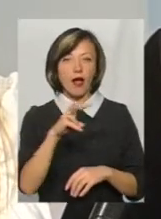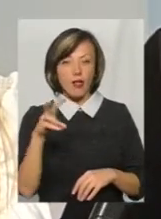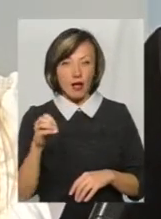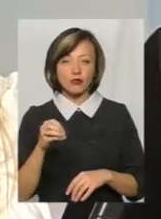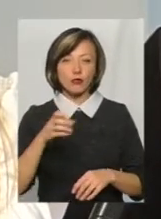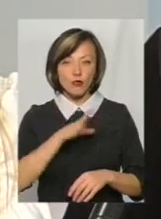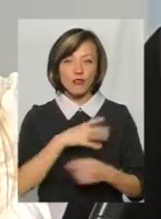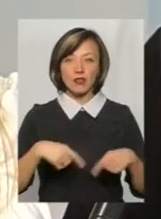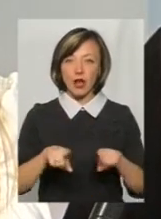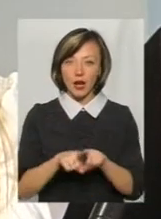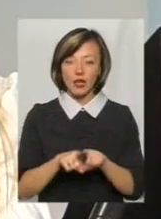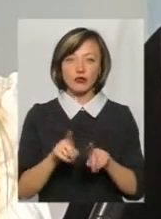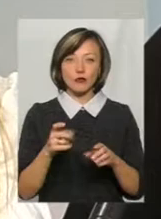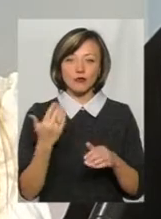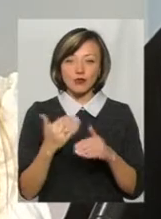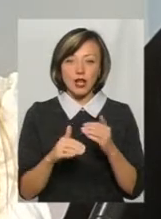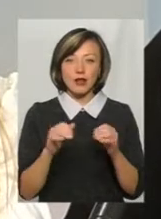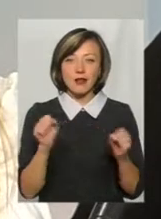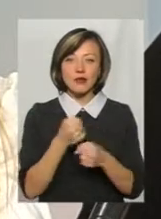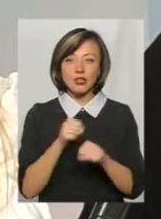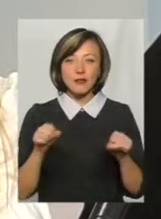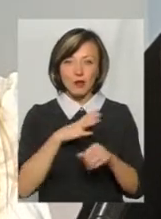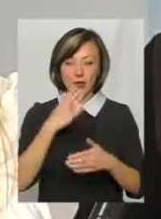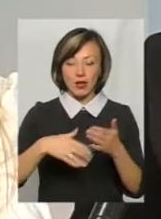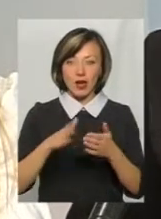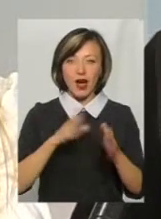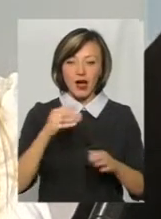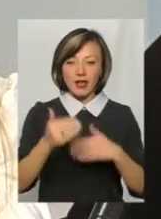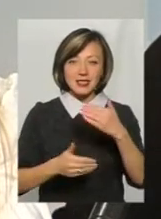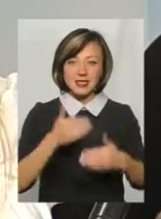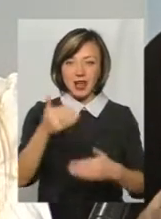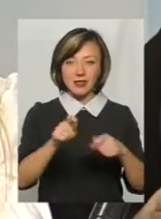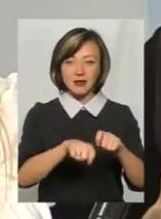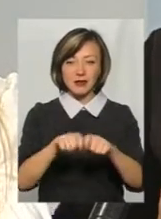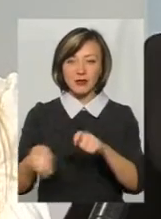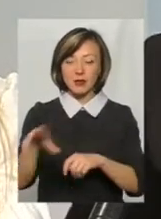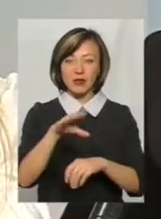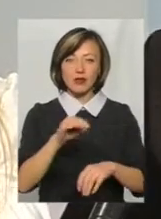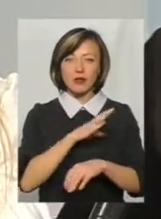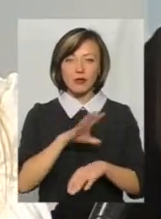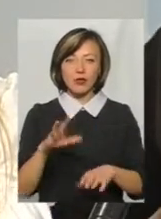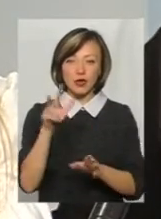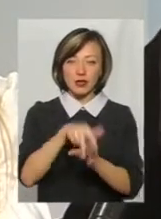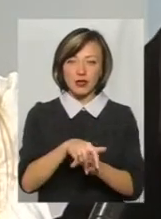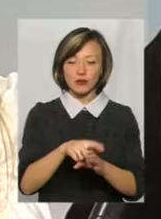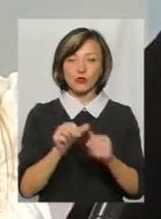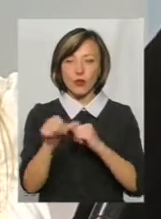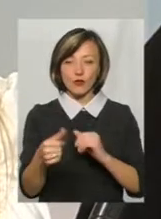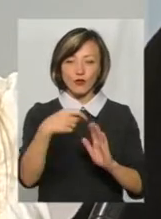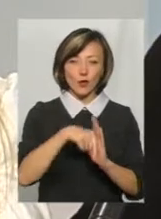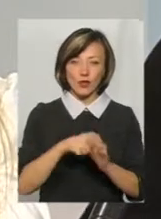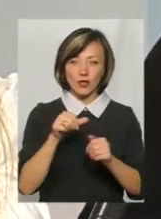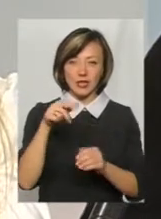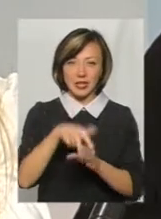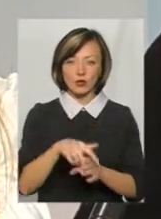Але, щоб він був такий, щоб до нього не можна було продертись. Хай він пройде всі інстанції, нехай там не буде якогось згоншеного тиску, внутрішнього тиску.